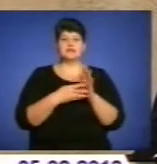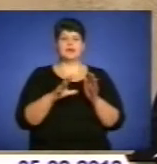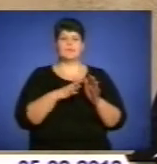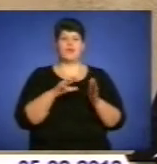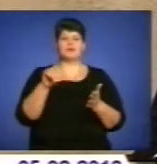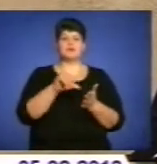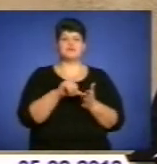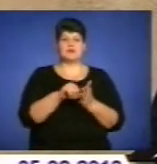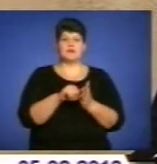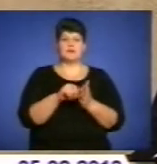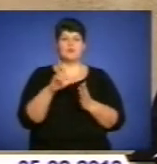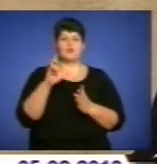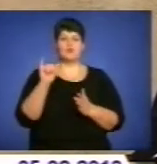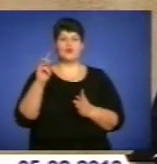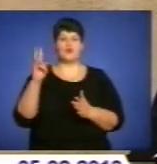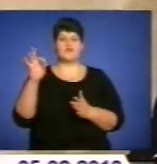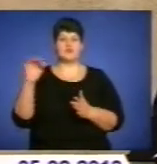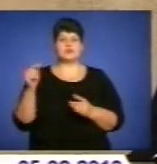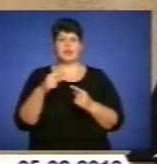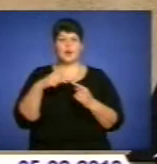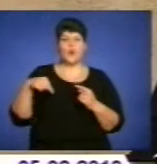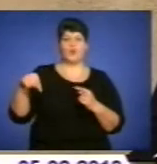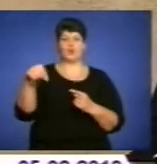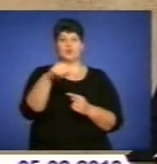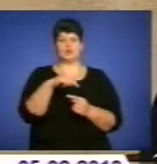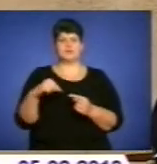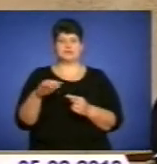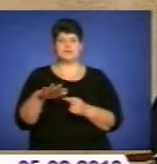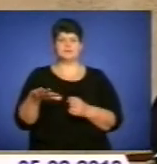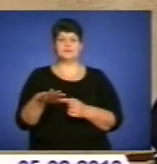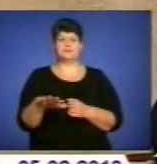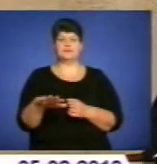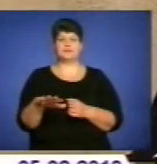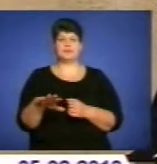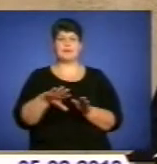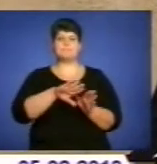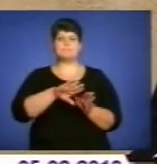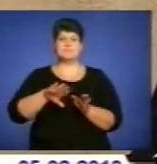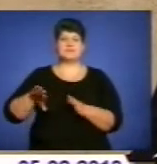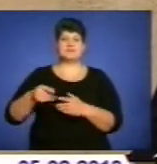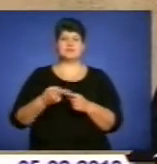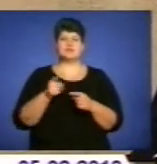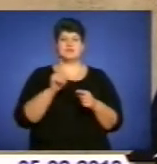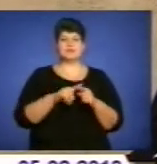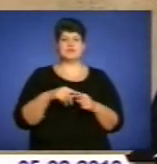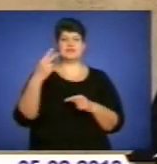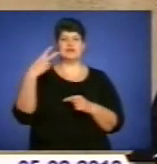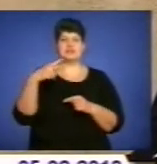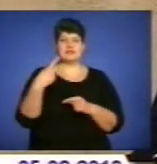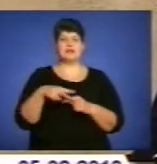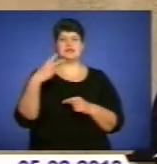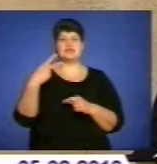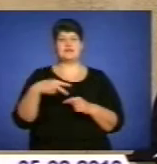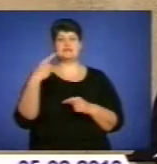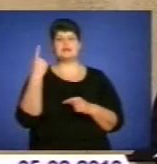Буковинській у Крузі, і пізніше ці 20-й і 21-й.